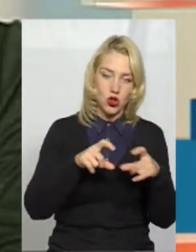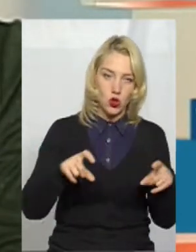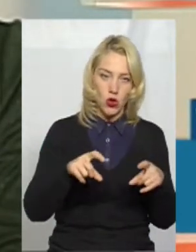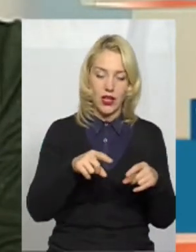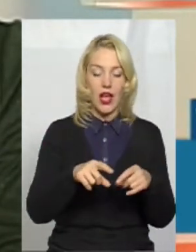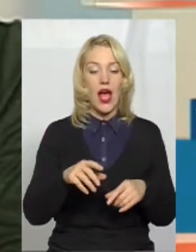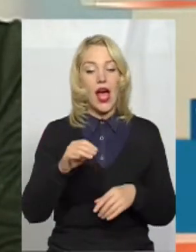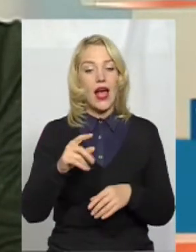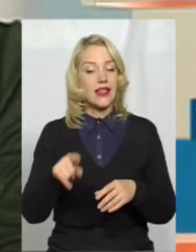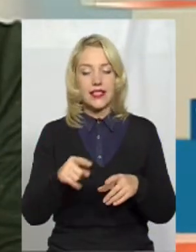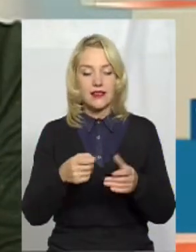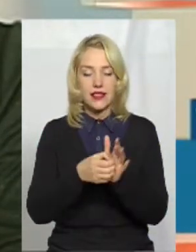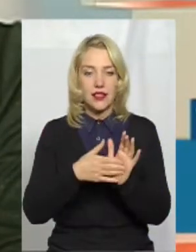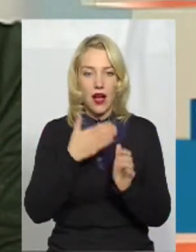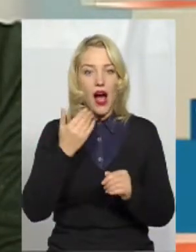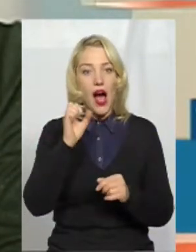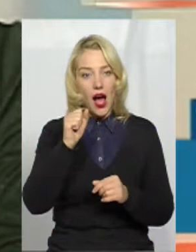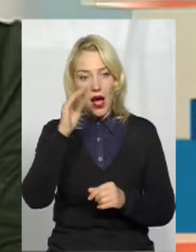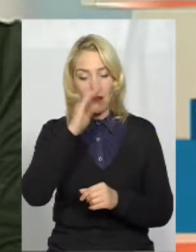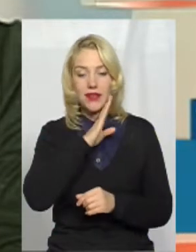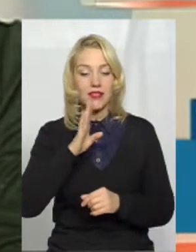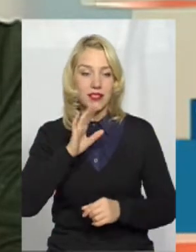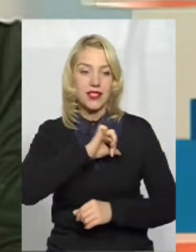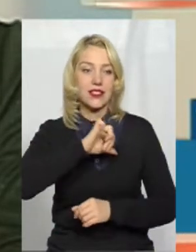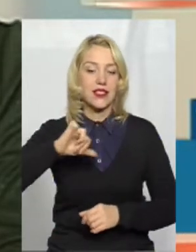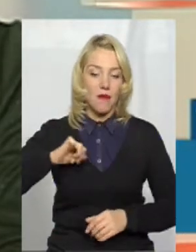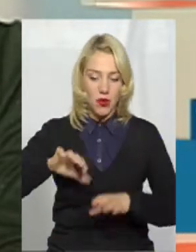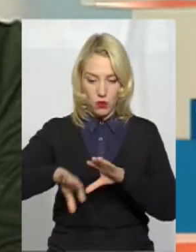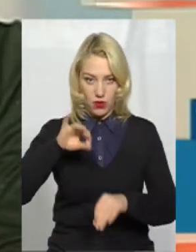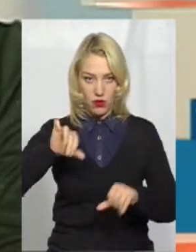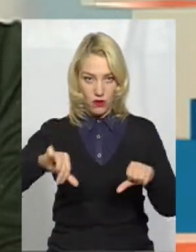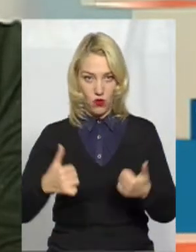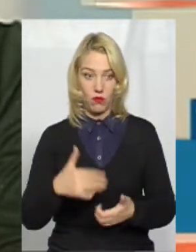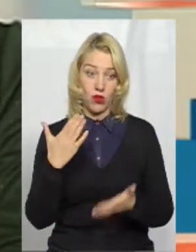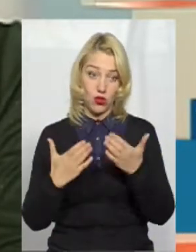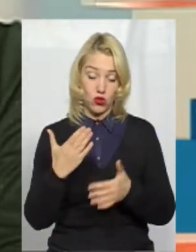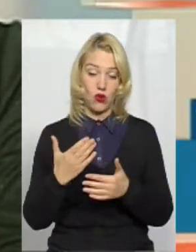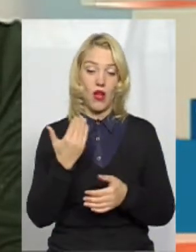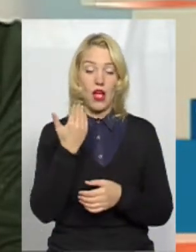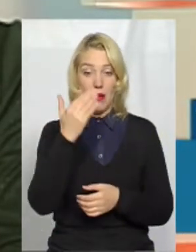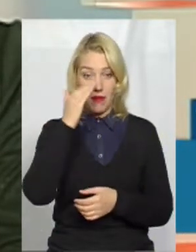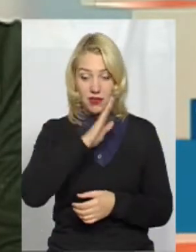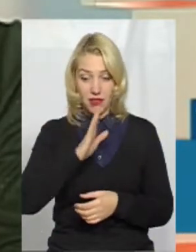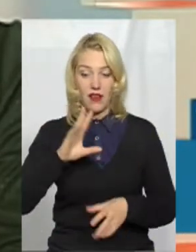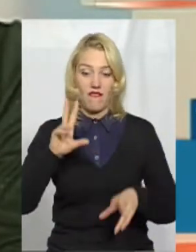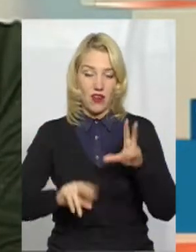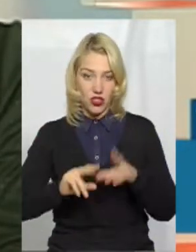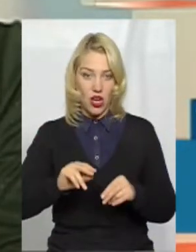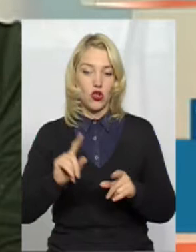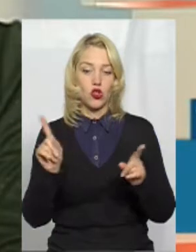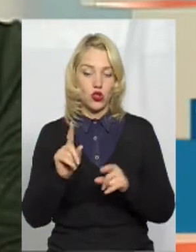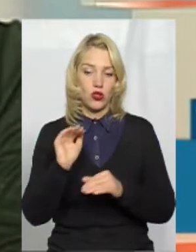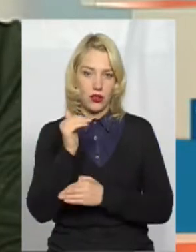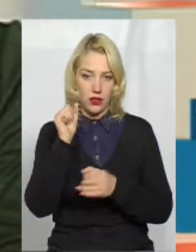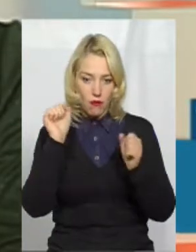Батьки самі вибирають форму навчання для своїх дітей. Якщо вони вважають, що їхня дитина може навчатися в класі з інклюзивним